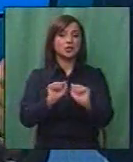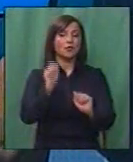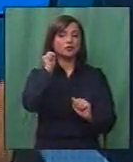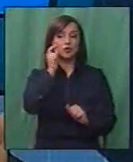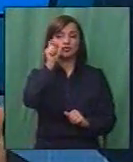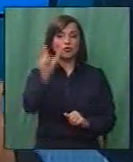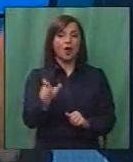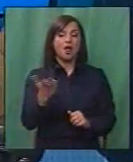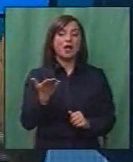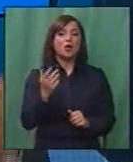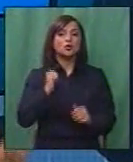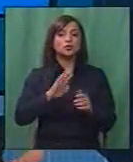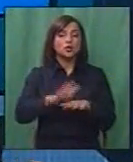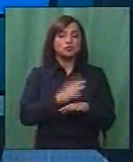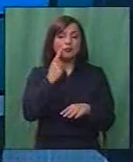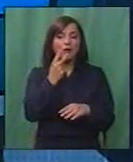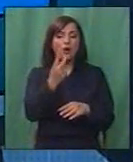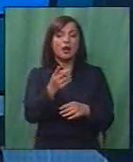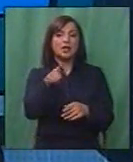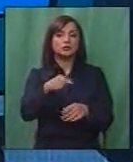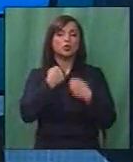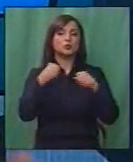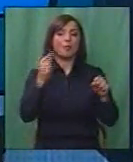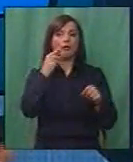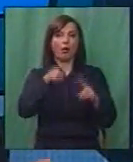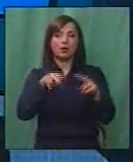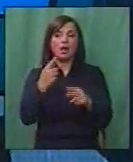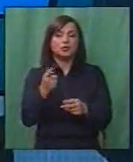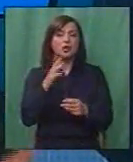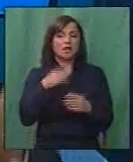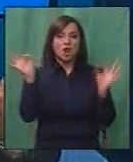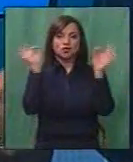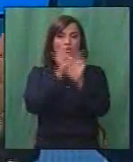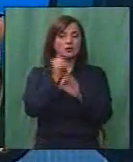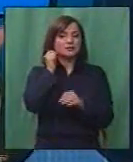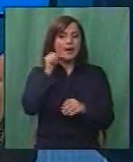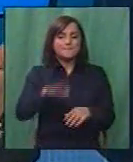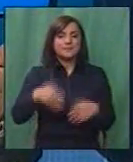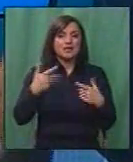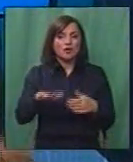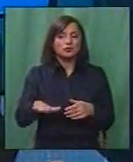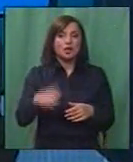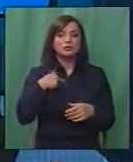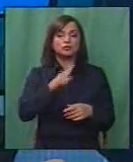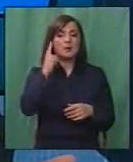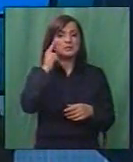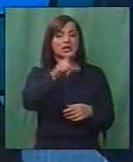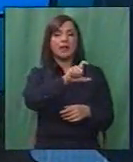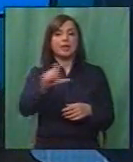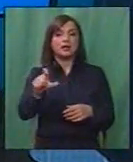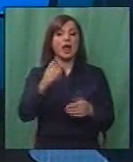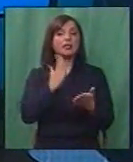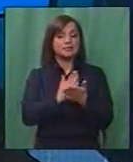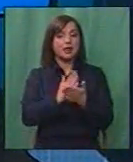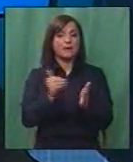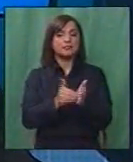човек, како ќе се чувствува кога го гледа сторителот на тој дело на слобода? Тоа за неј заја е шок, затоа што таа мисли дека тој не е виновен, а